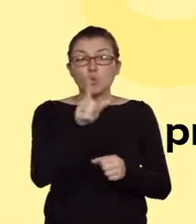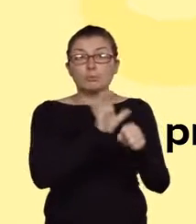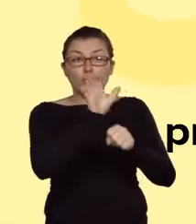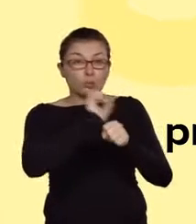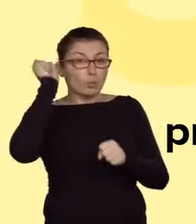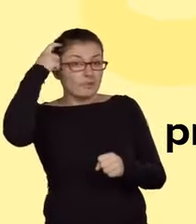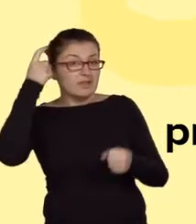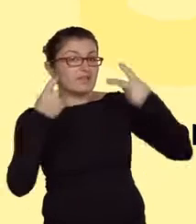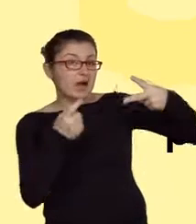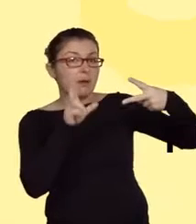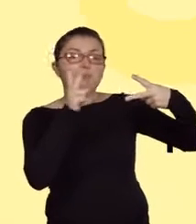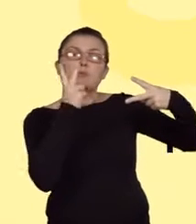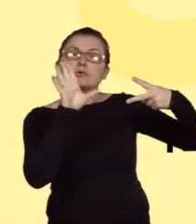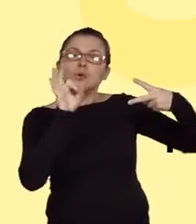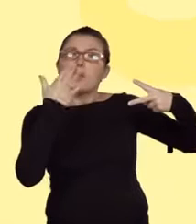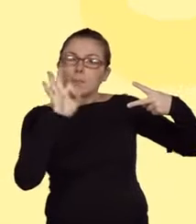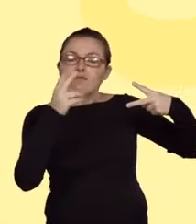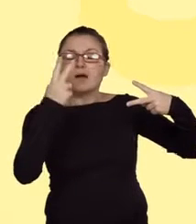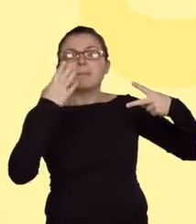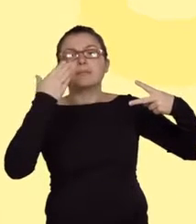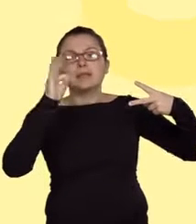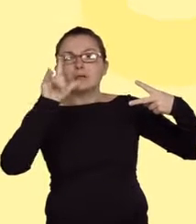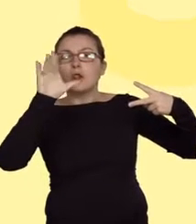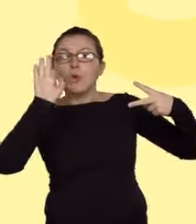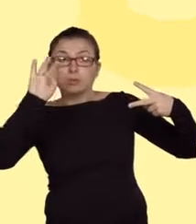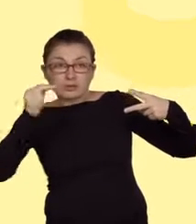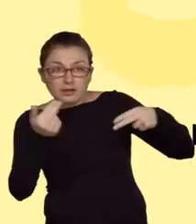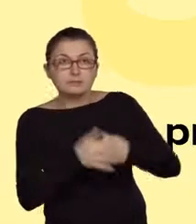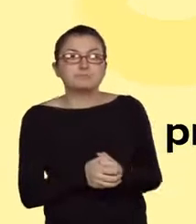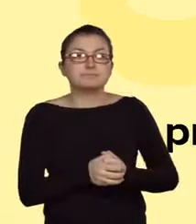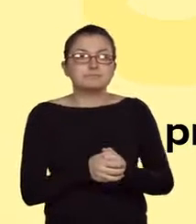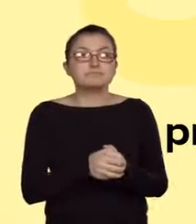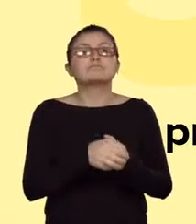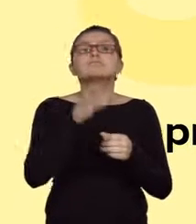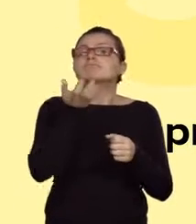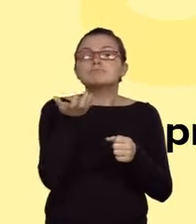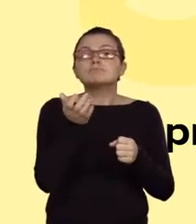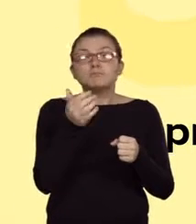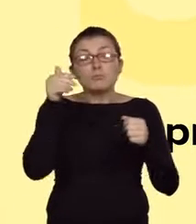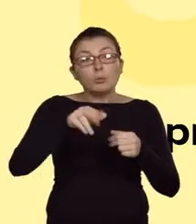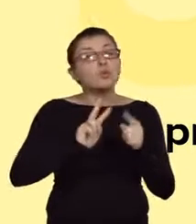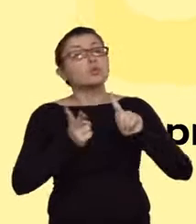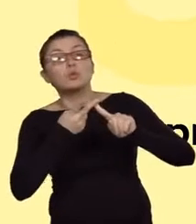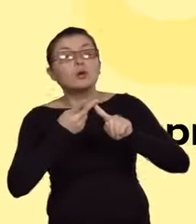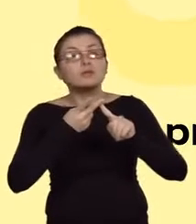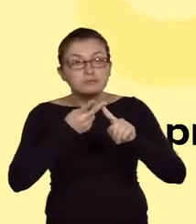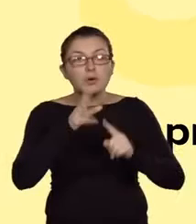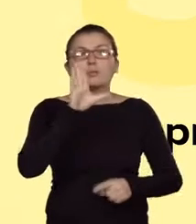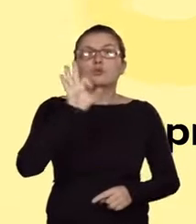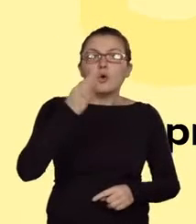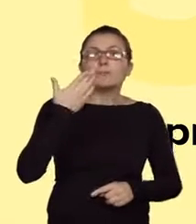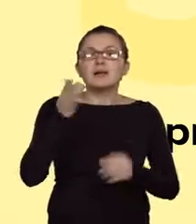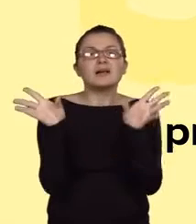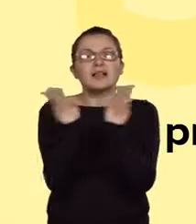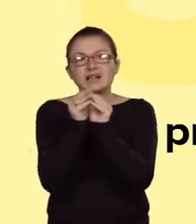-metylobutanu może powstawać produkt z bromem podstawionym do innego atomu węgla, przy którym było wiązanie